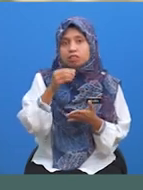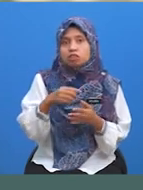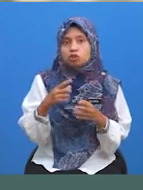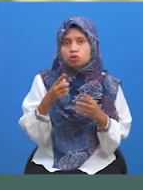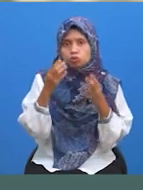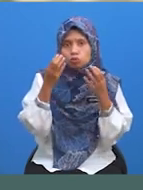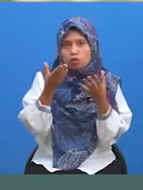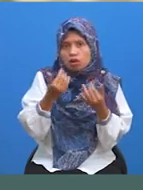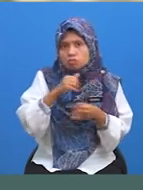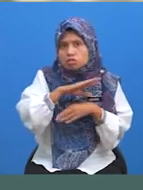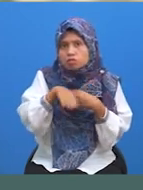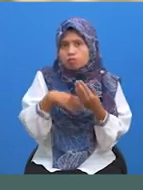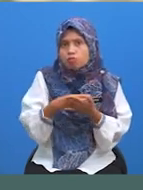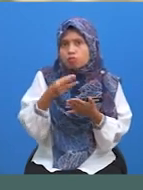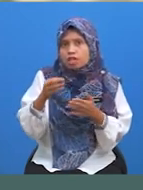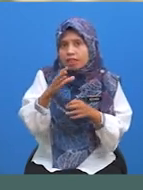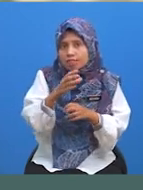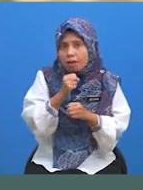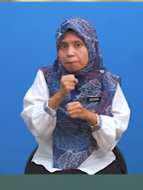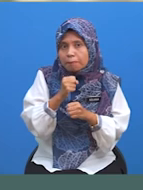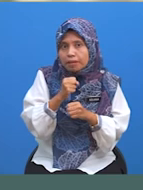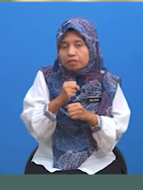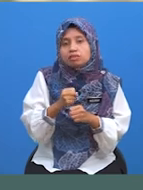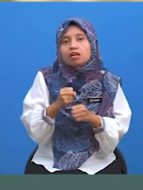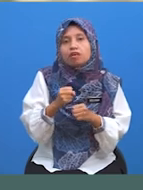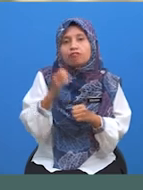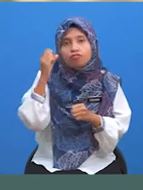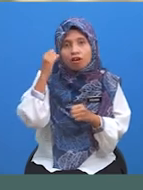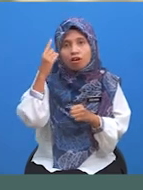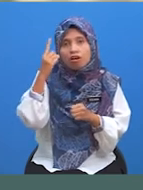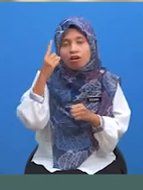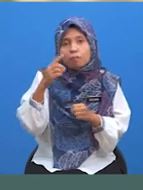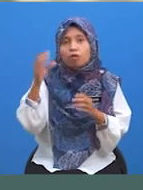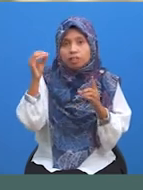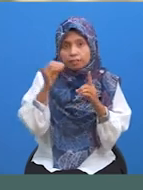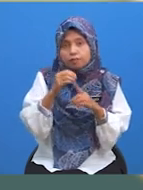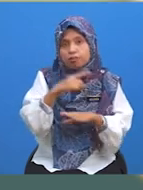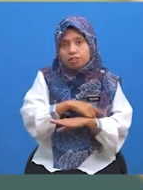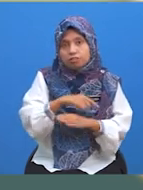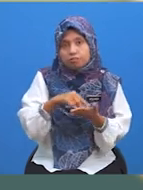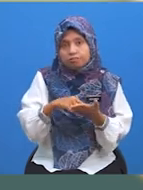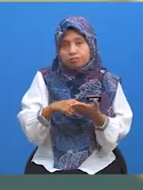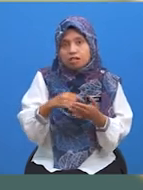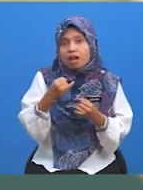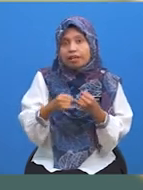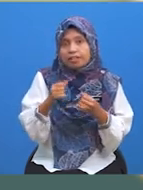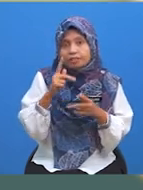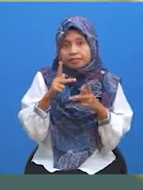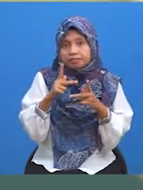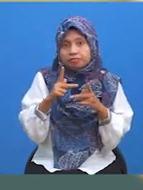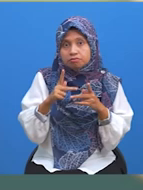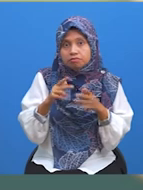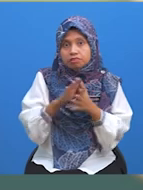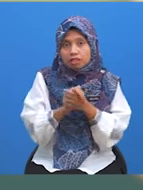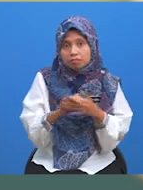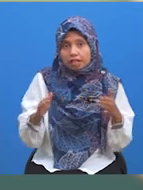Cikgu harap agar murid-murid dapat menguasai objektif pembelajaran kita pada hari ini Akhir kata, selamat